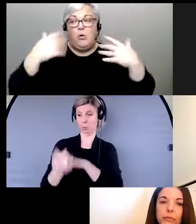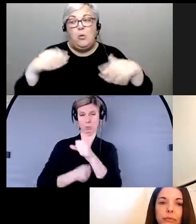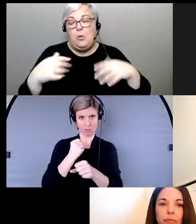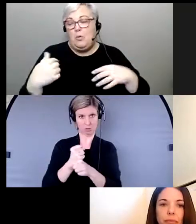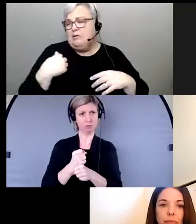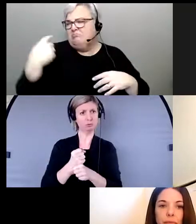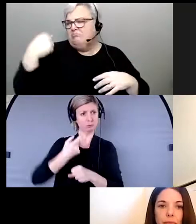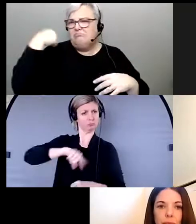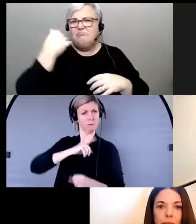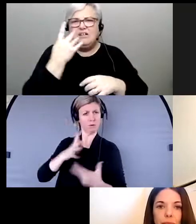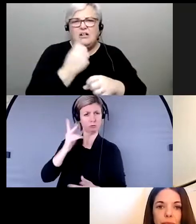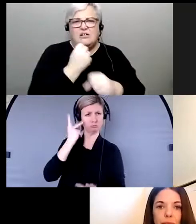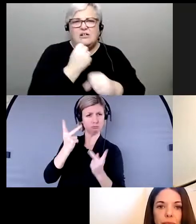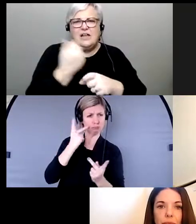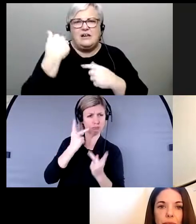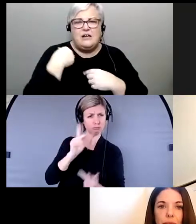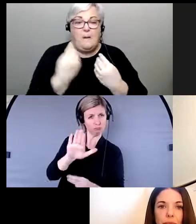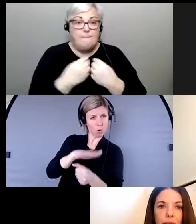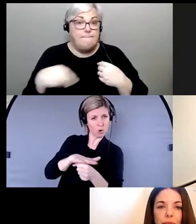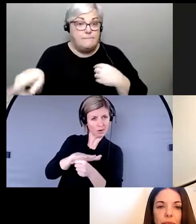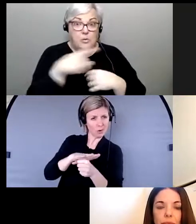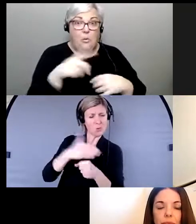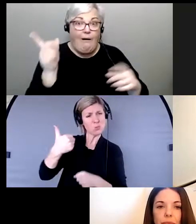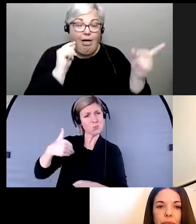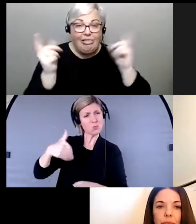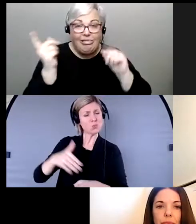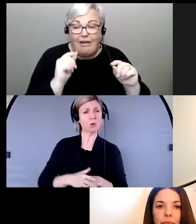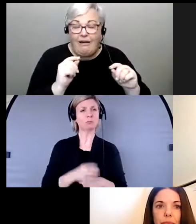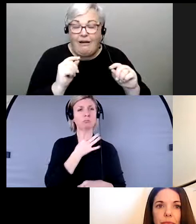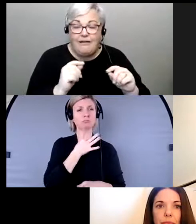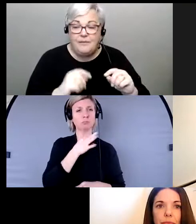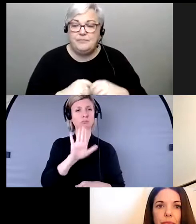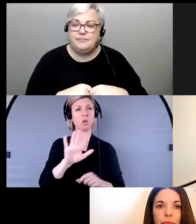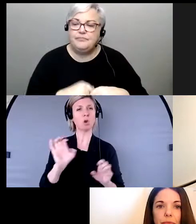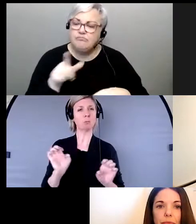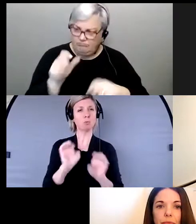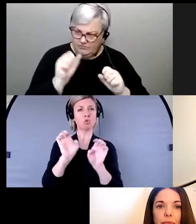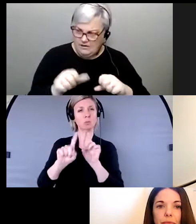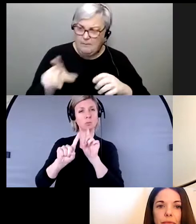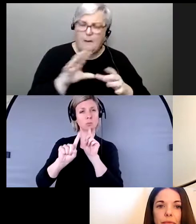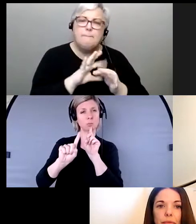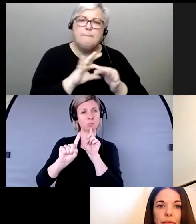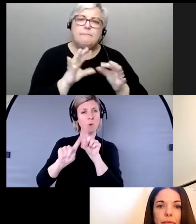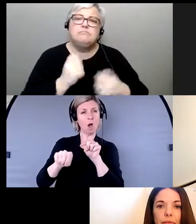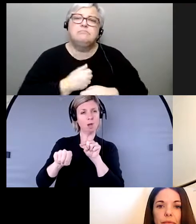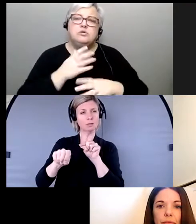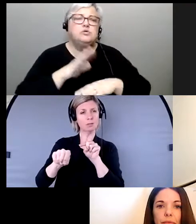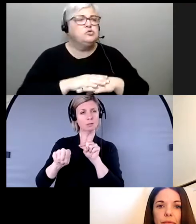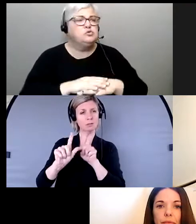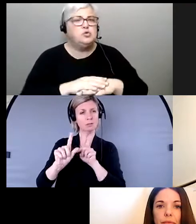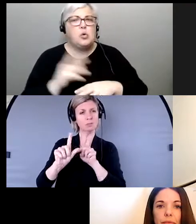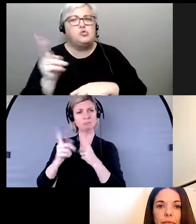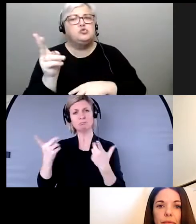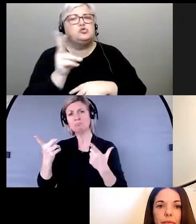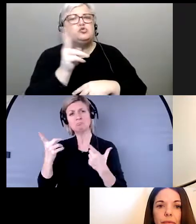années. Share with us. gens d'entre nous, on en a entendu parler. Est-ce que tu pourrais nous parler des interventions d'urgence